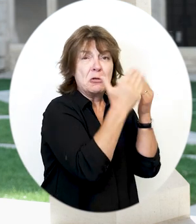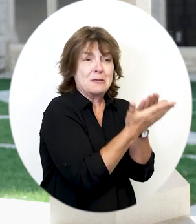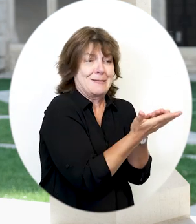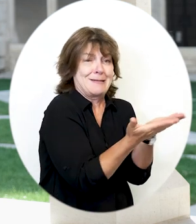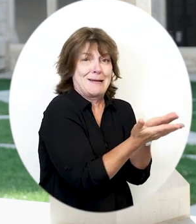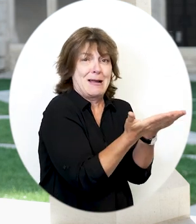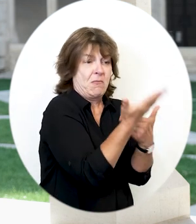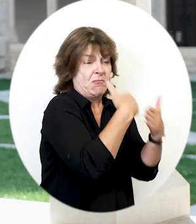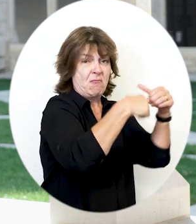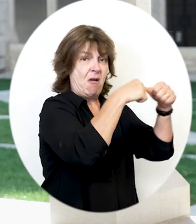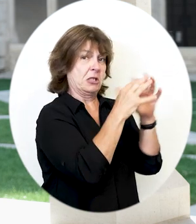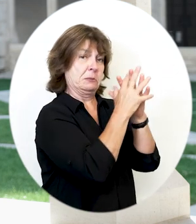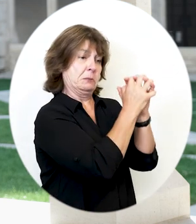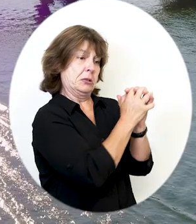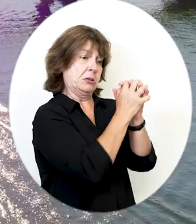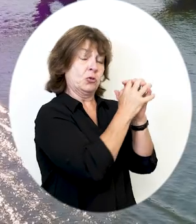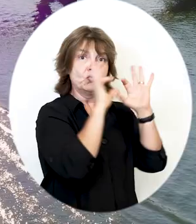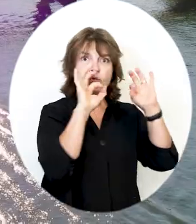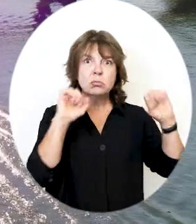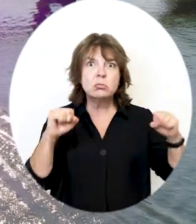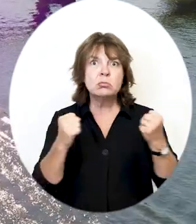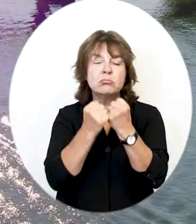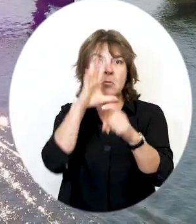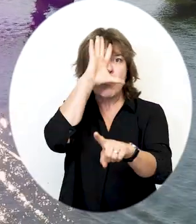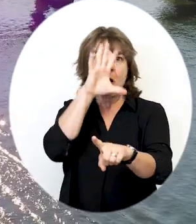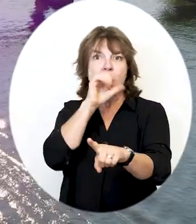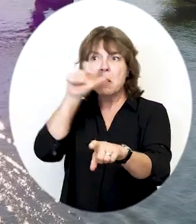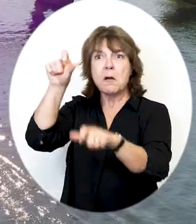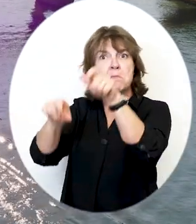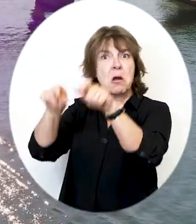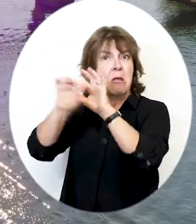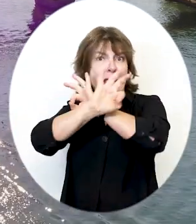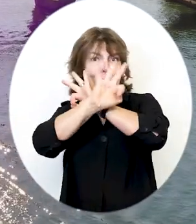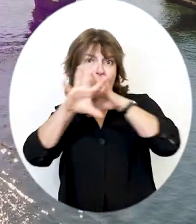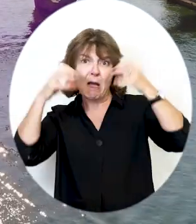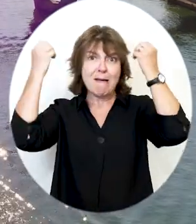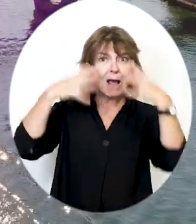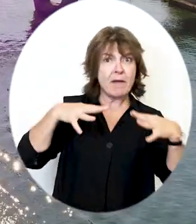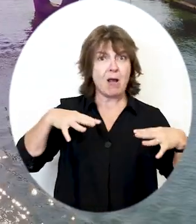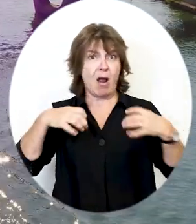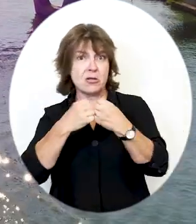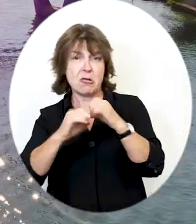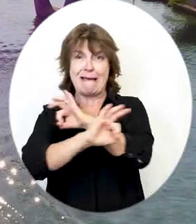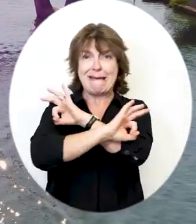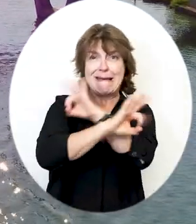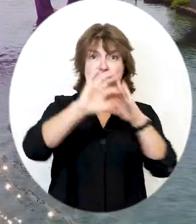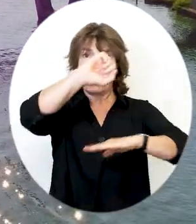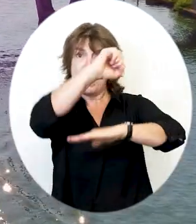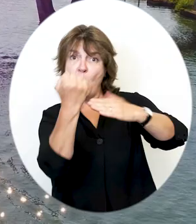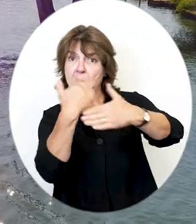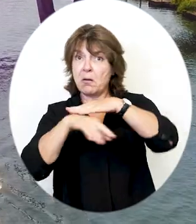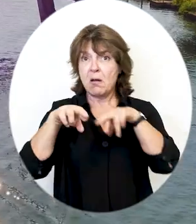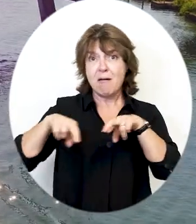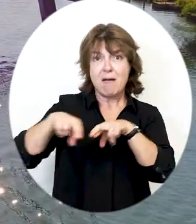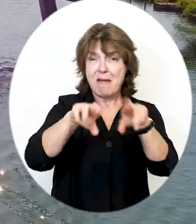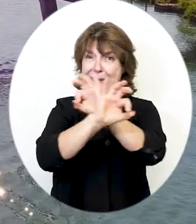demeure pour y prier. La légende raconte que pendant toute cette période, aucun Chalonnet n